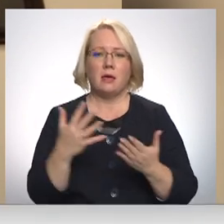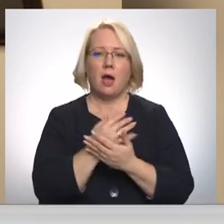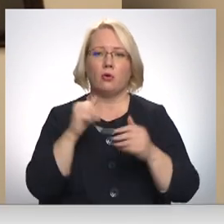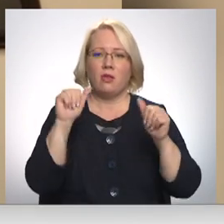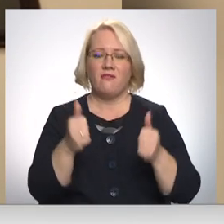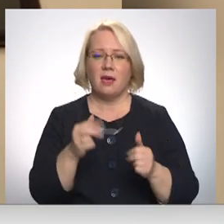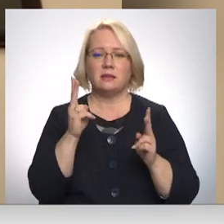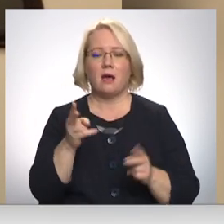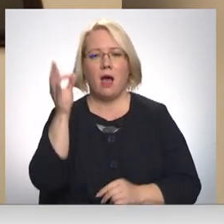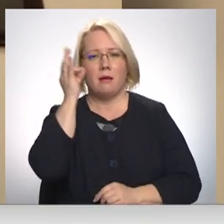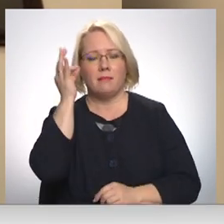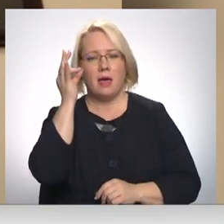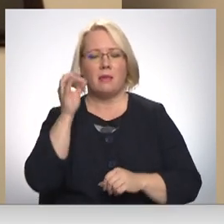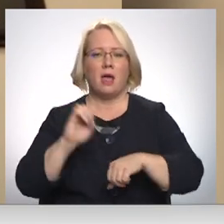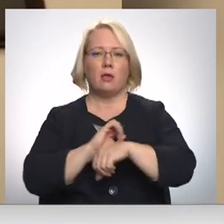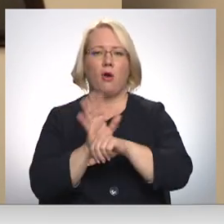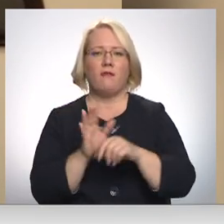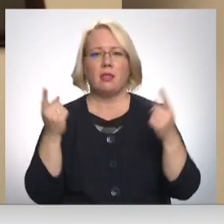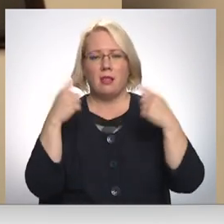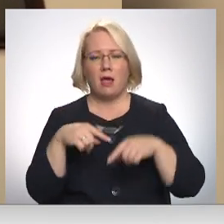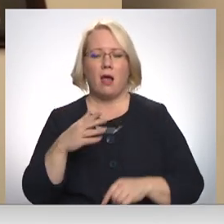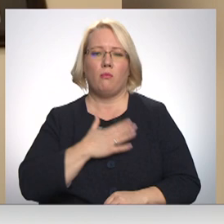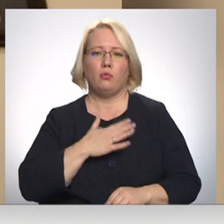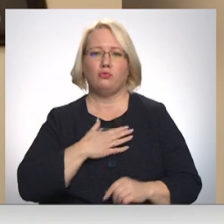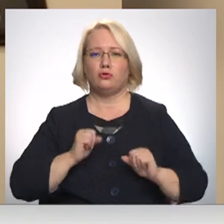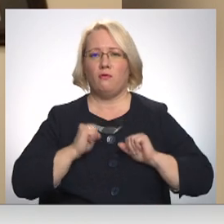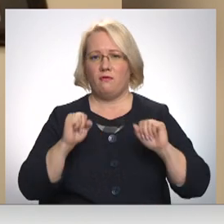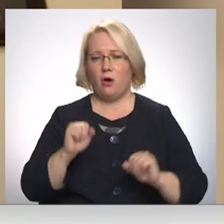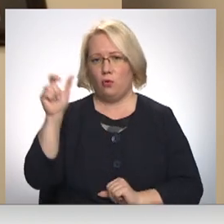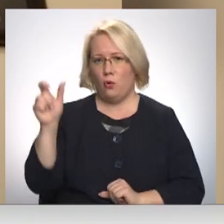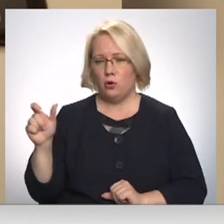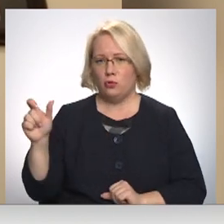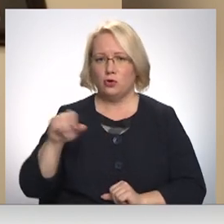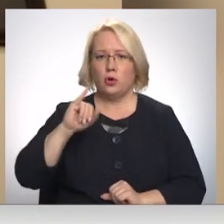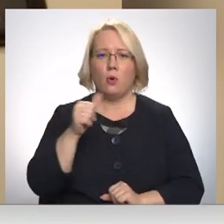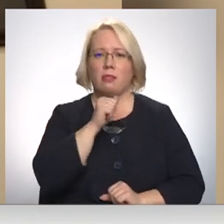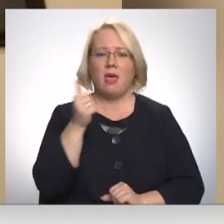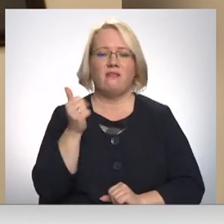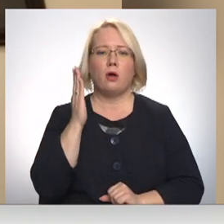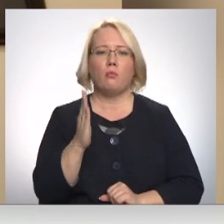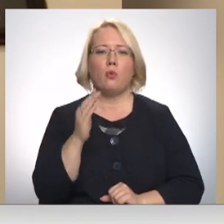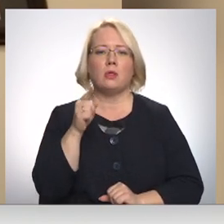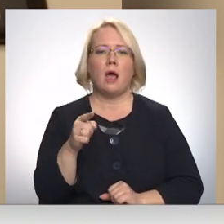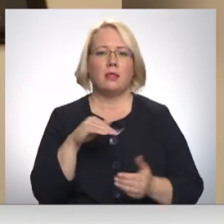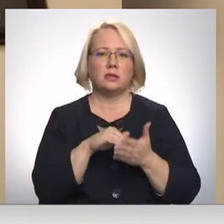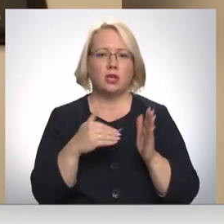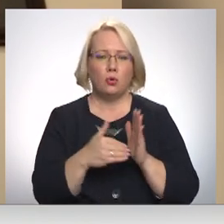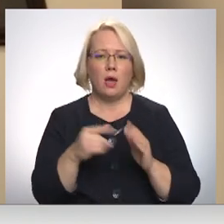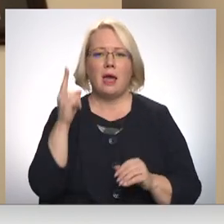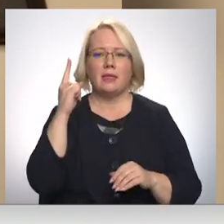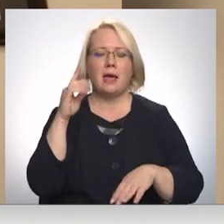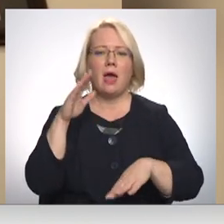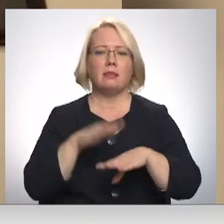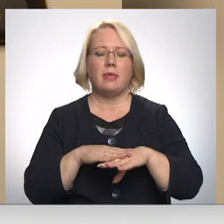pieminēt par pandēmijas apstākļos mūsu varoņus, jo nevar būt tāda situācija, ka tikai dēļ